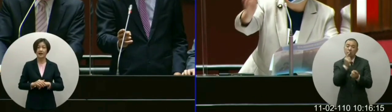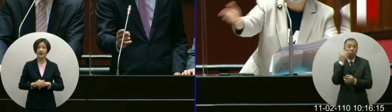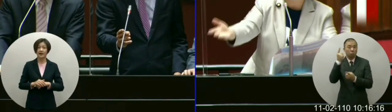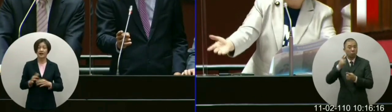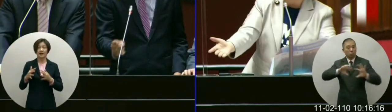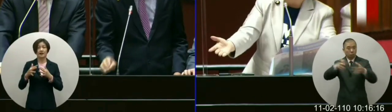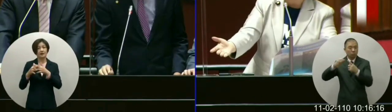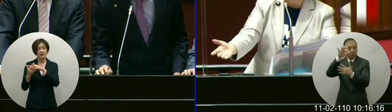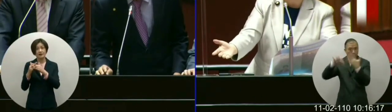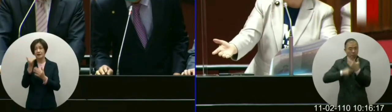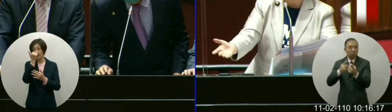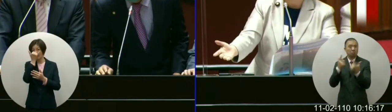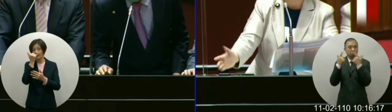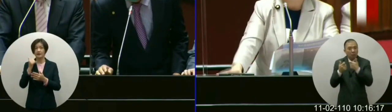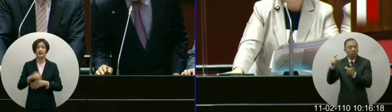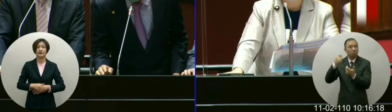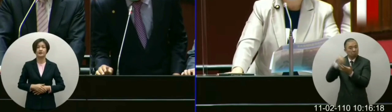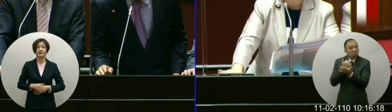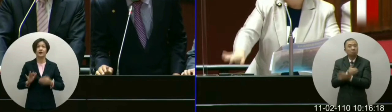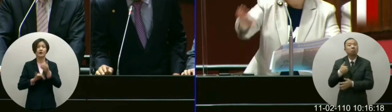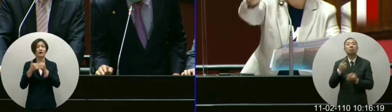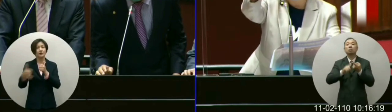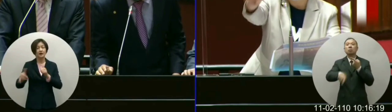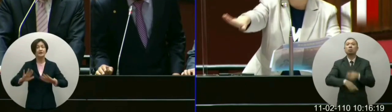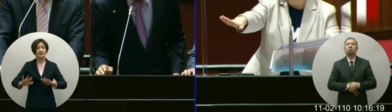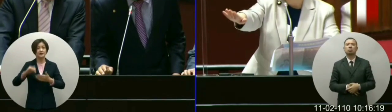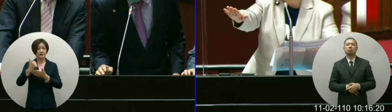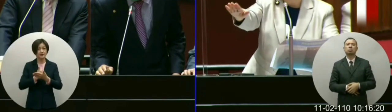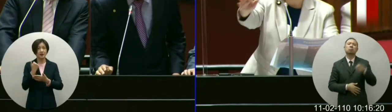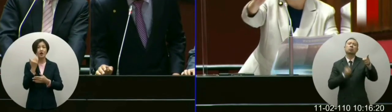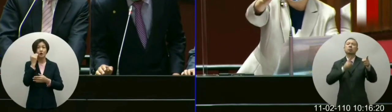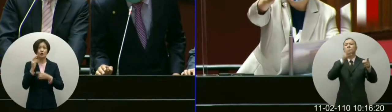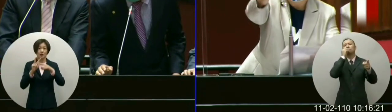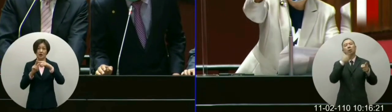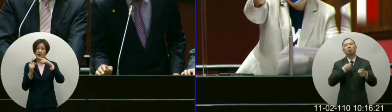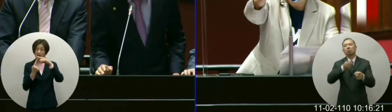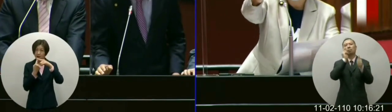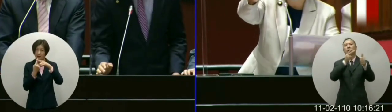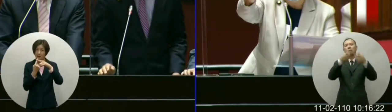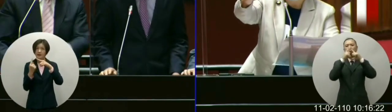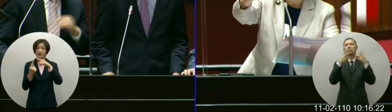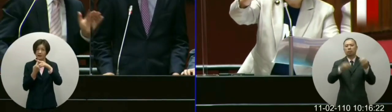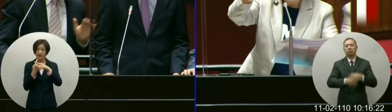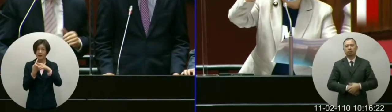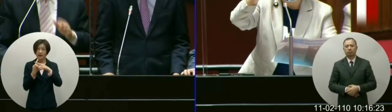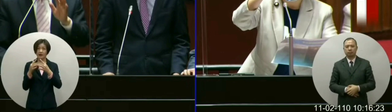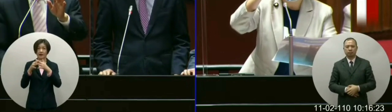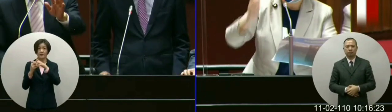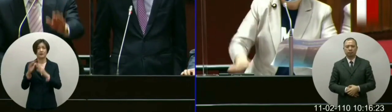准的都可以进来嘛是这样吗会是即进来的有莱克多巴胺的猪肉只有来自美国来对